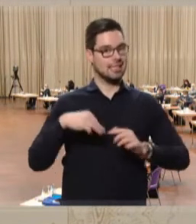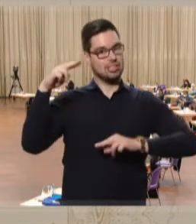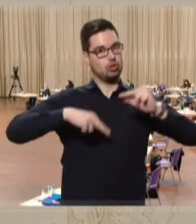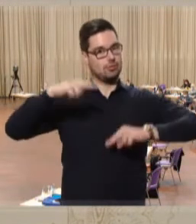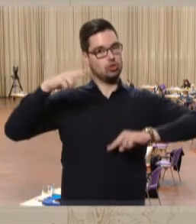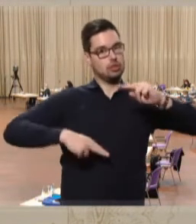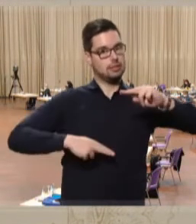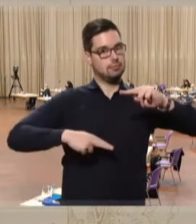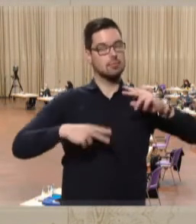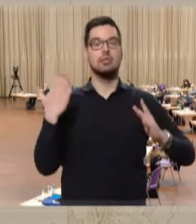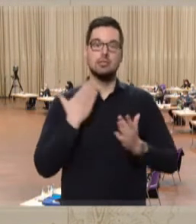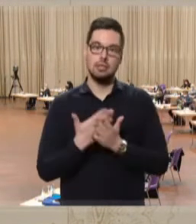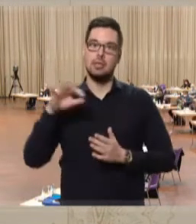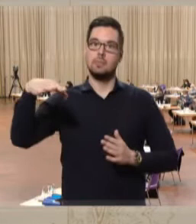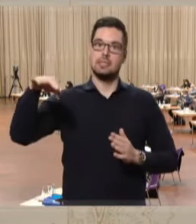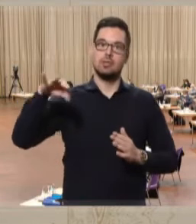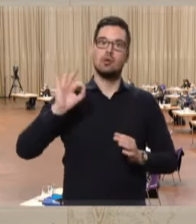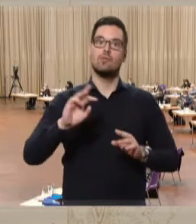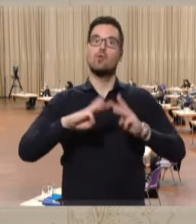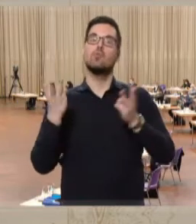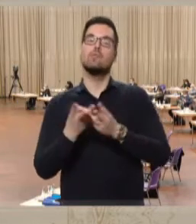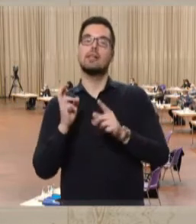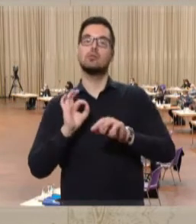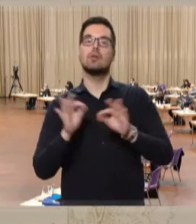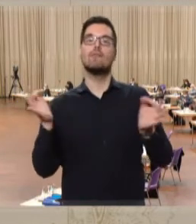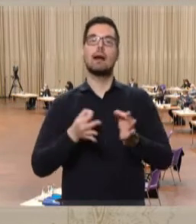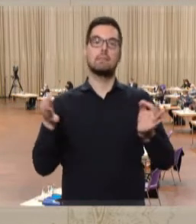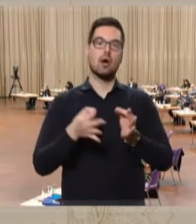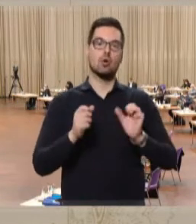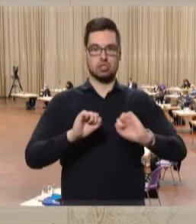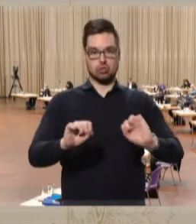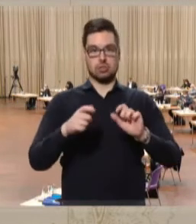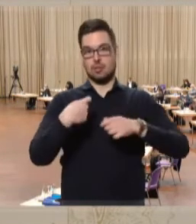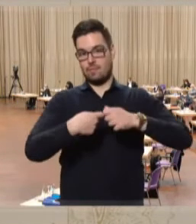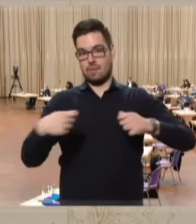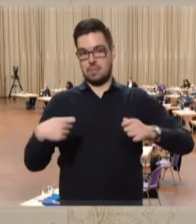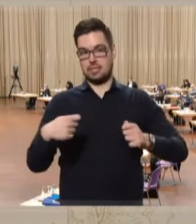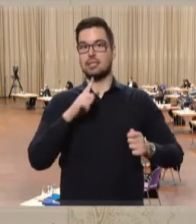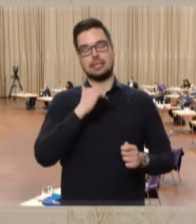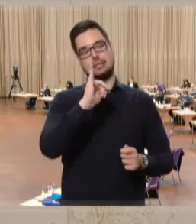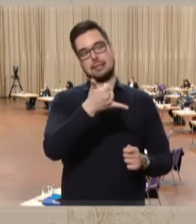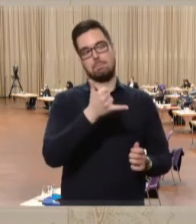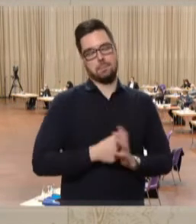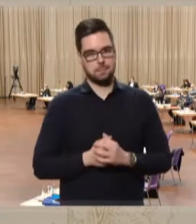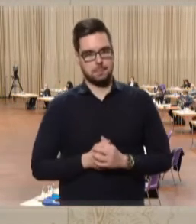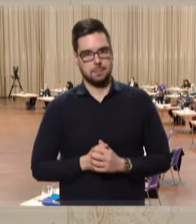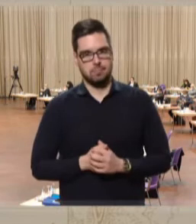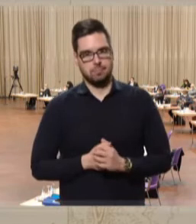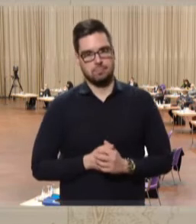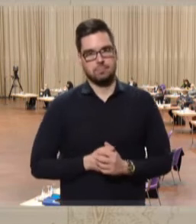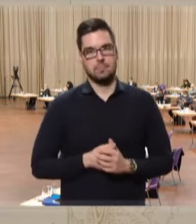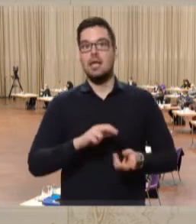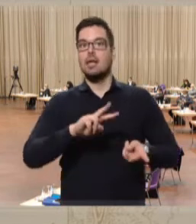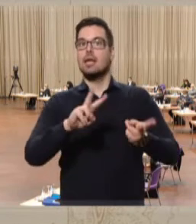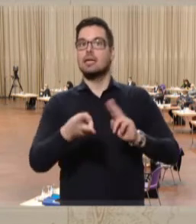besteht zwischen dem Ministerium für Umwelt und Verbraucherschutz sowie den Verbänden Einigkeit. Da eine